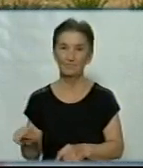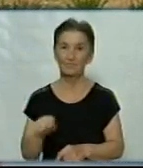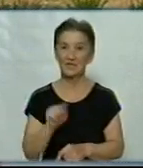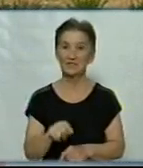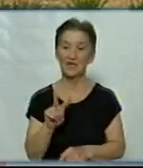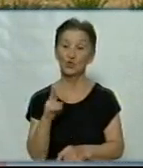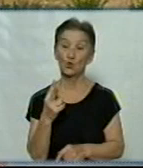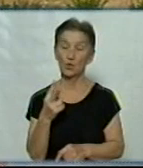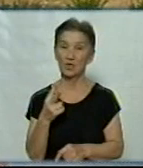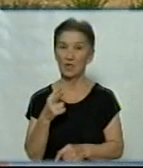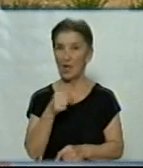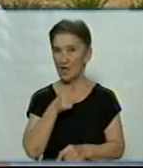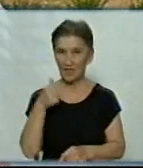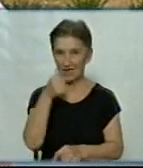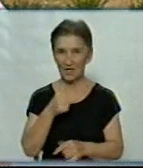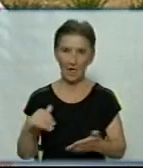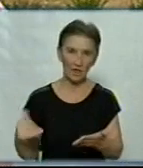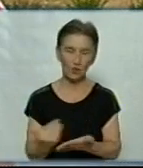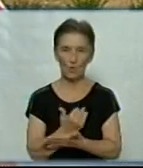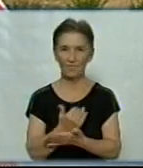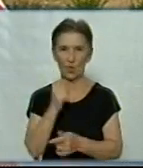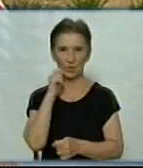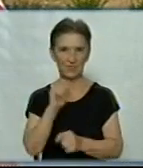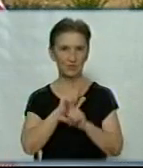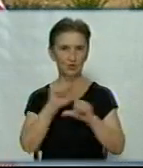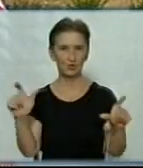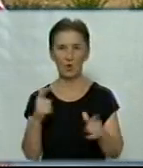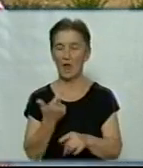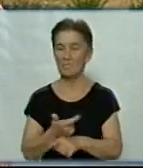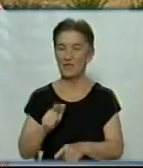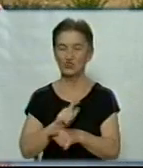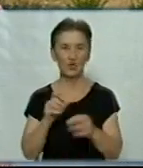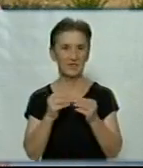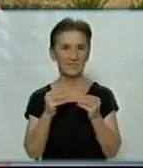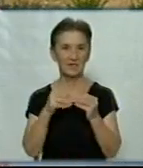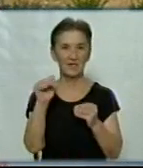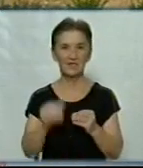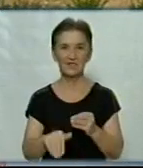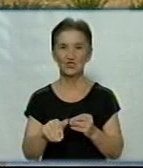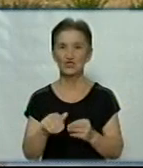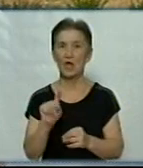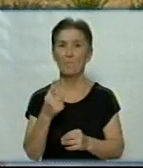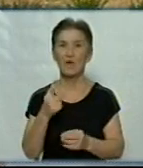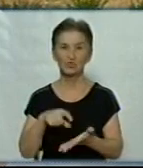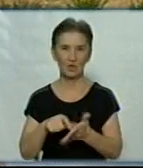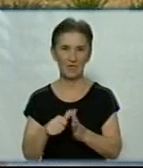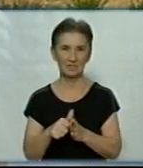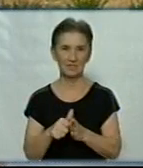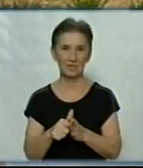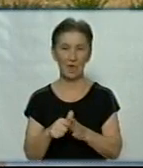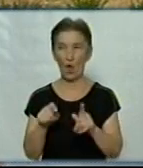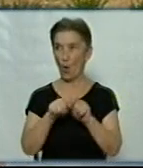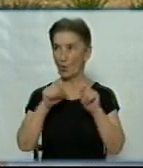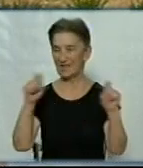другий рік нової української школи. Більше 10 тисяч першокласників сьогодні вперше відкриють для себе